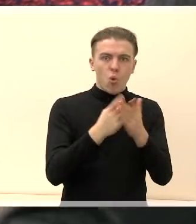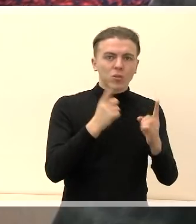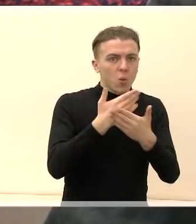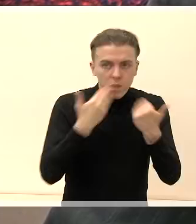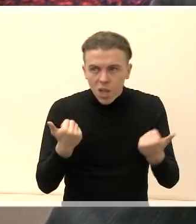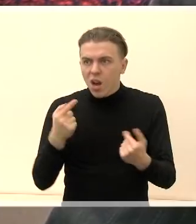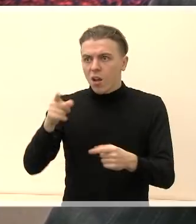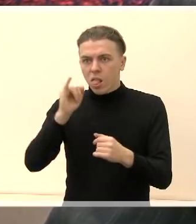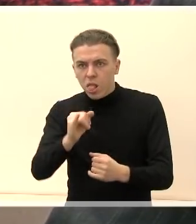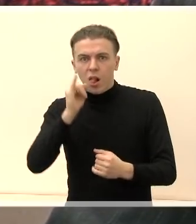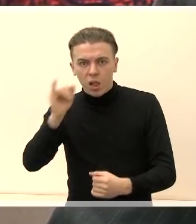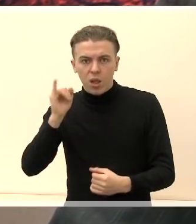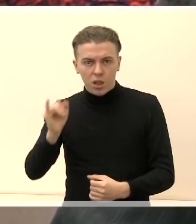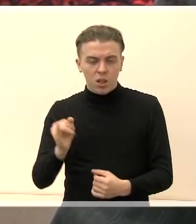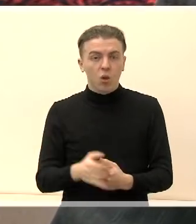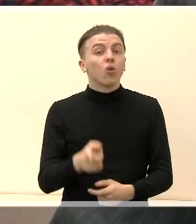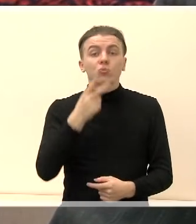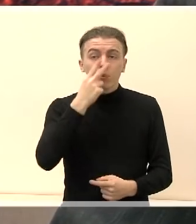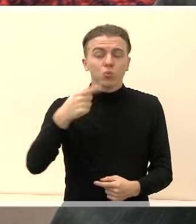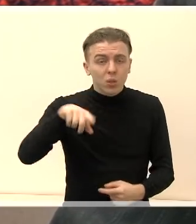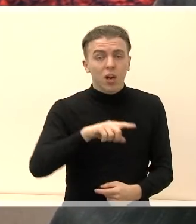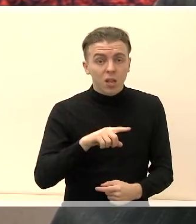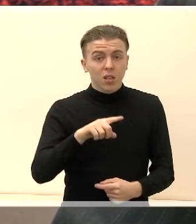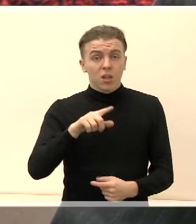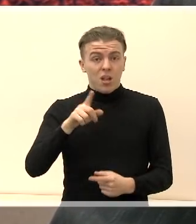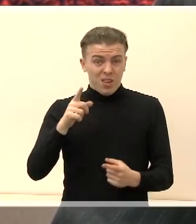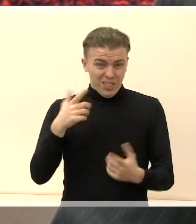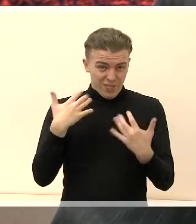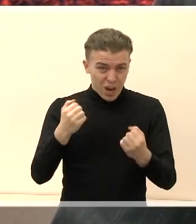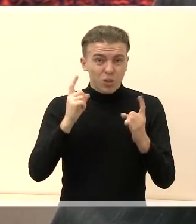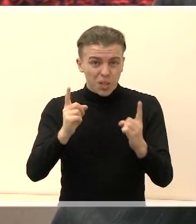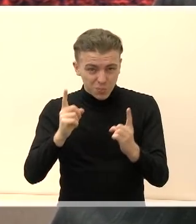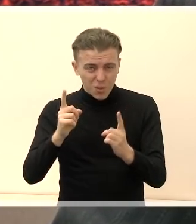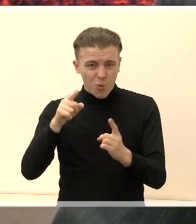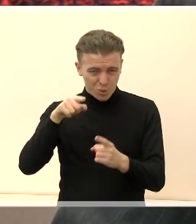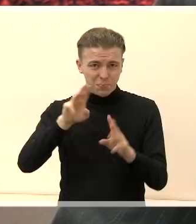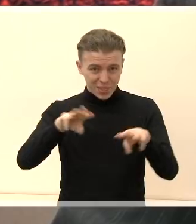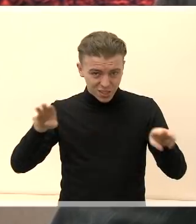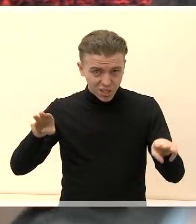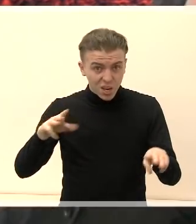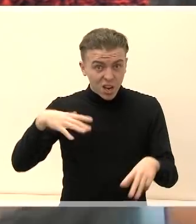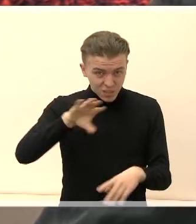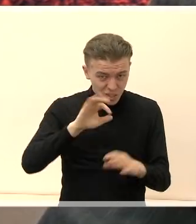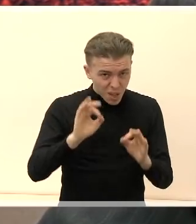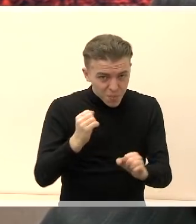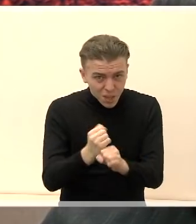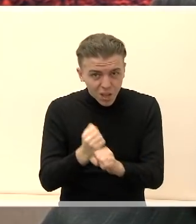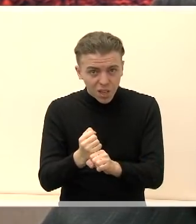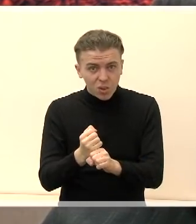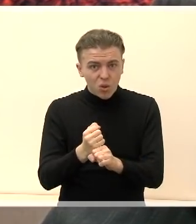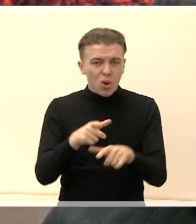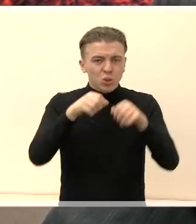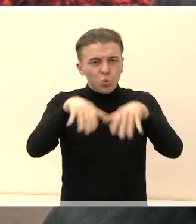dar kažkas, tai pažiūrėkit, kas yra. Ar sveikatos apsaugos ministerija, ar ūkio ministerija per akcizus viską daro? Kur organizaciniai,